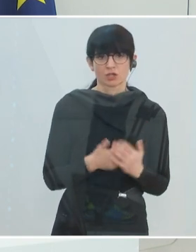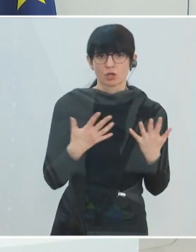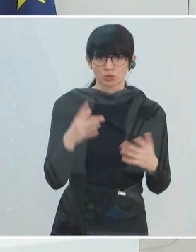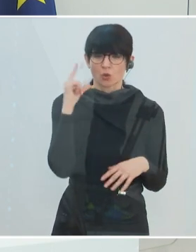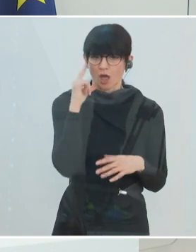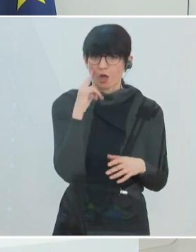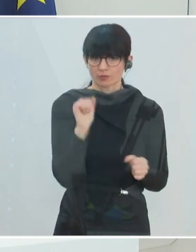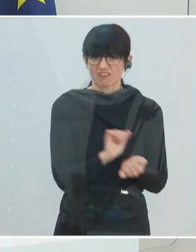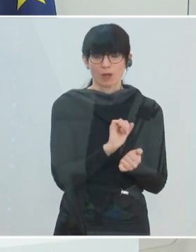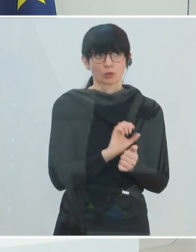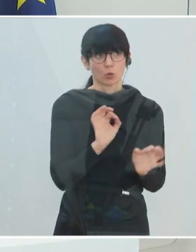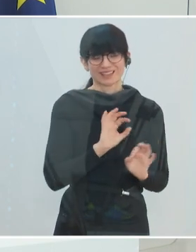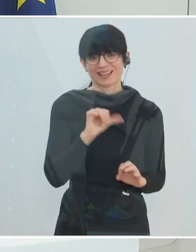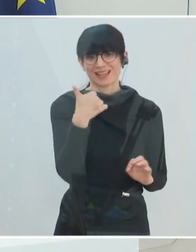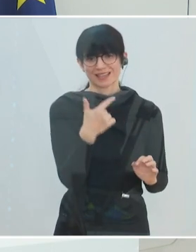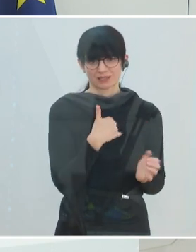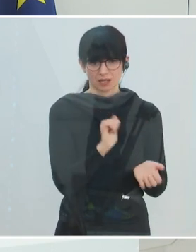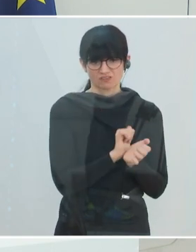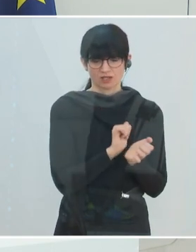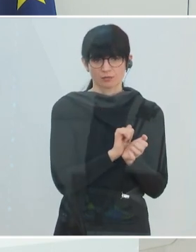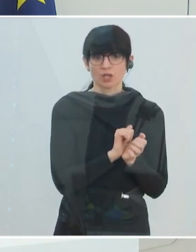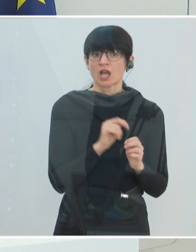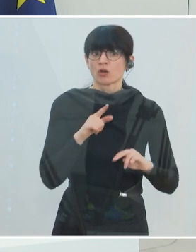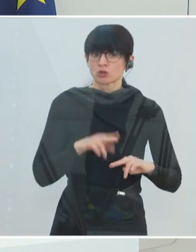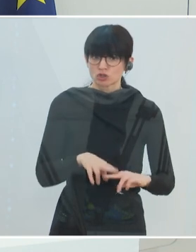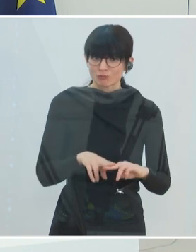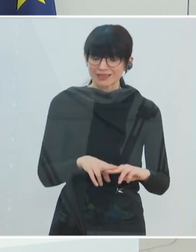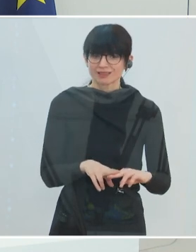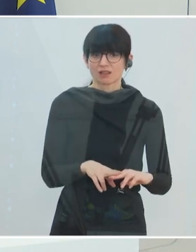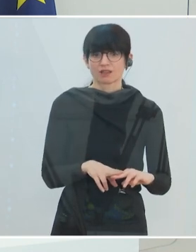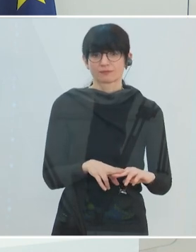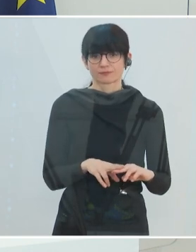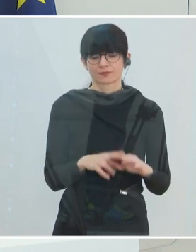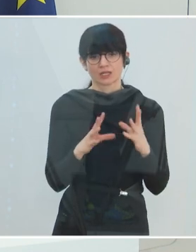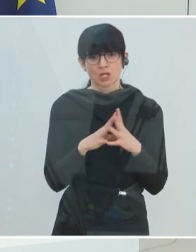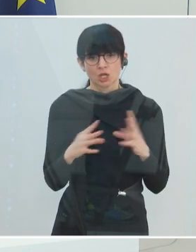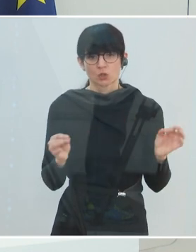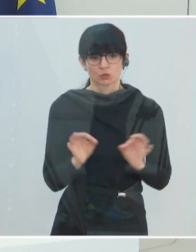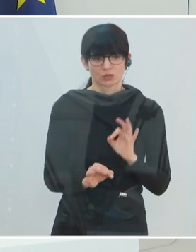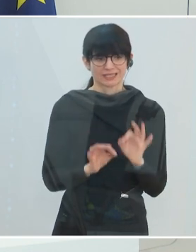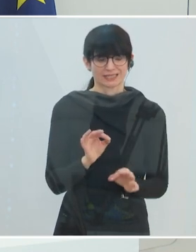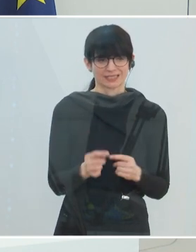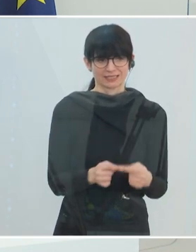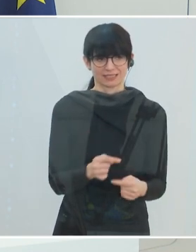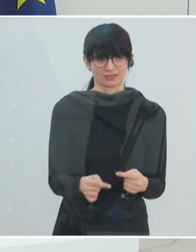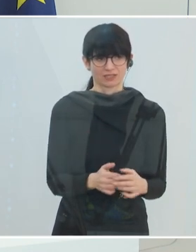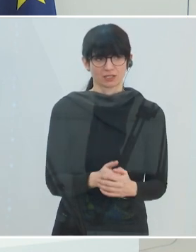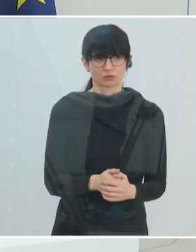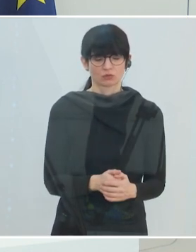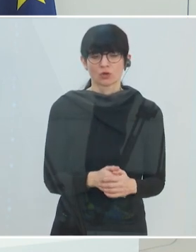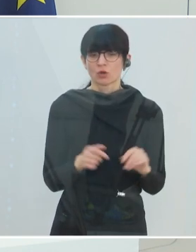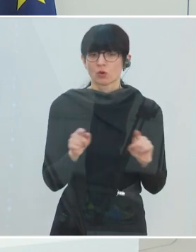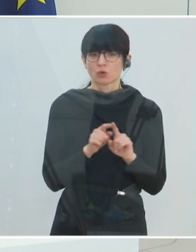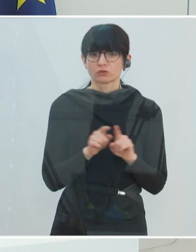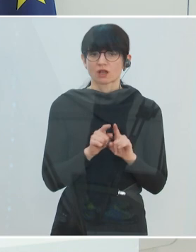Hauptaufgabe und erste Aufgabe im Beraterstab sein. Aber es wird auch unsere Aufgabe sein, hier Lösungsstrategien zu entwickeln und dann auch